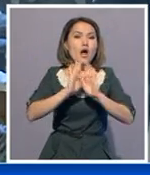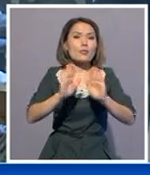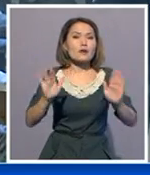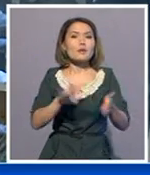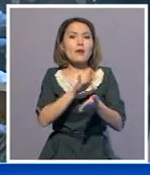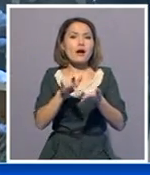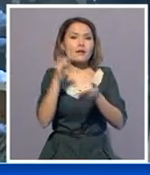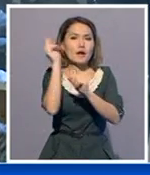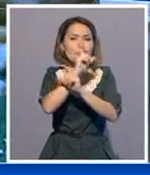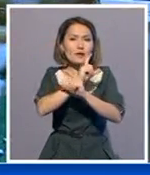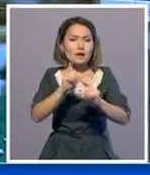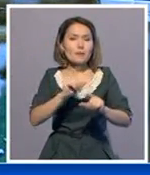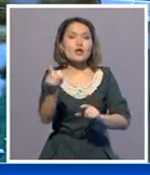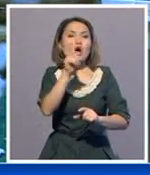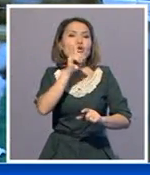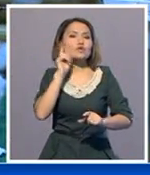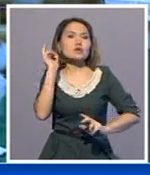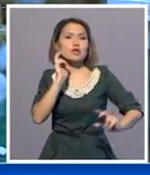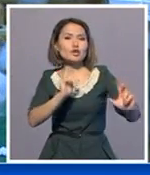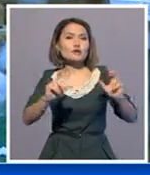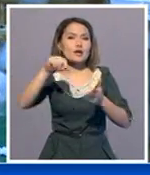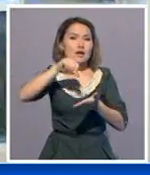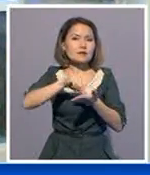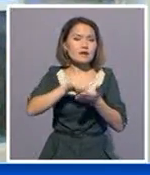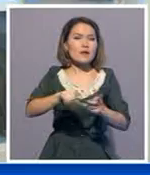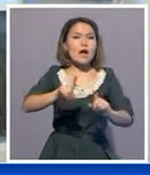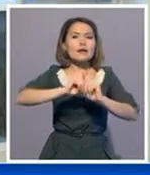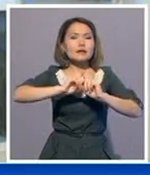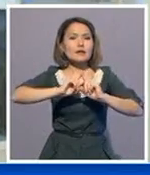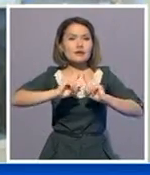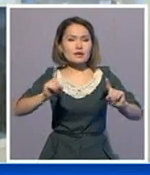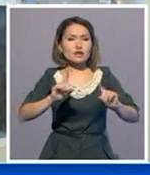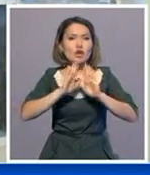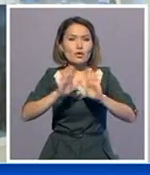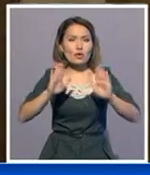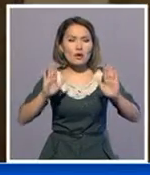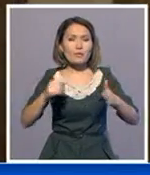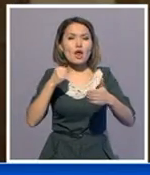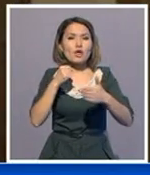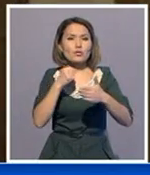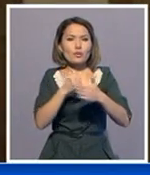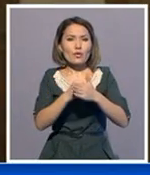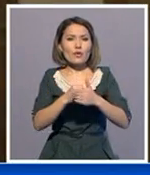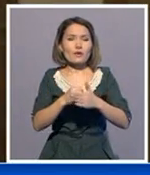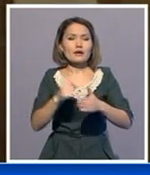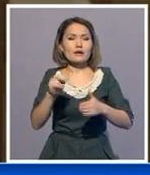мектеп оқушылары және студенттер жасаған түрлі экспонаттарды бар. Ерекші көрме қаңтардың соңына дейін жалғасат.